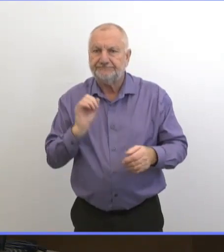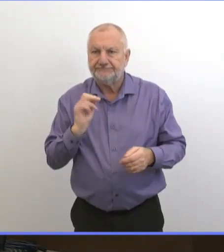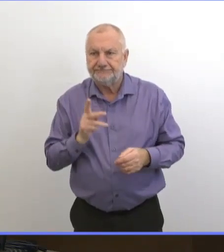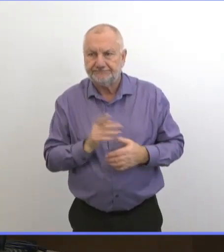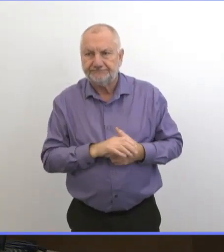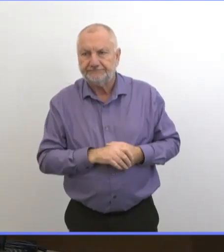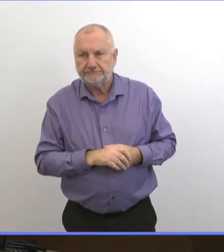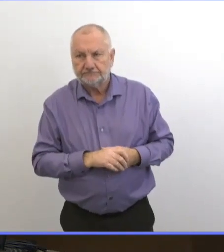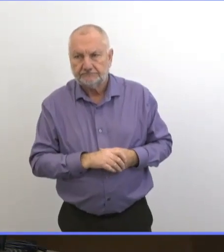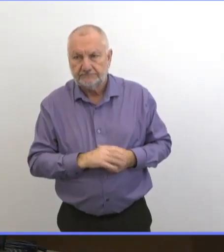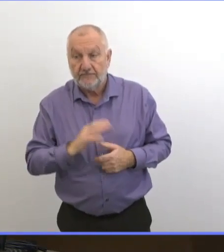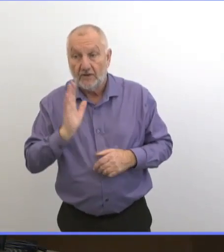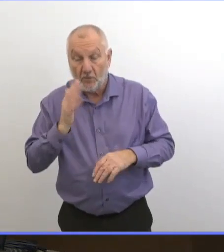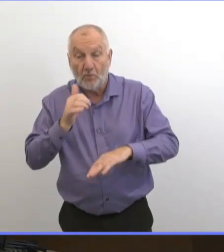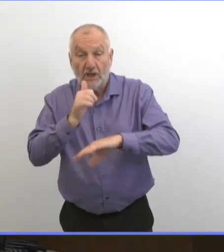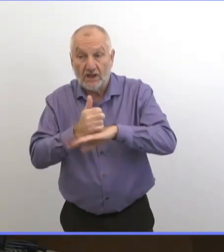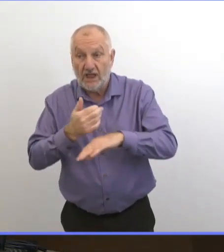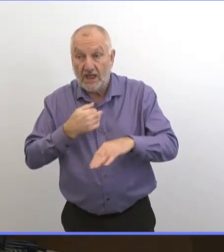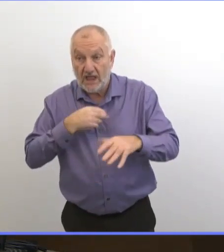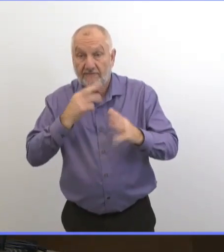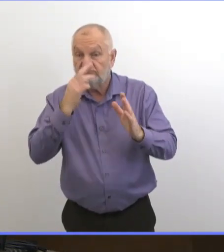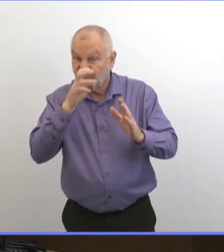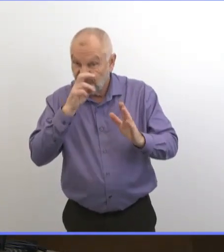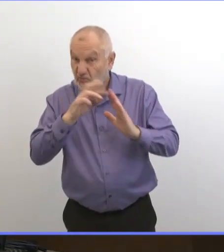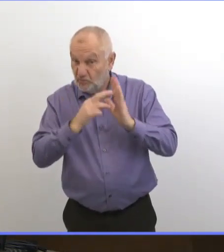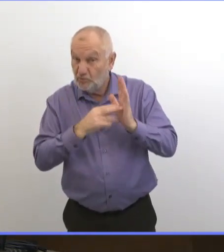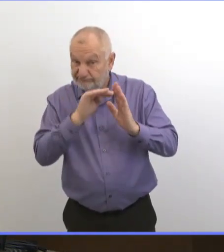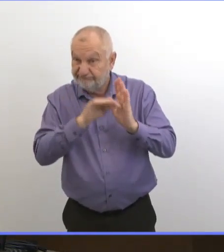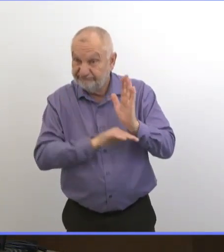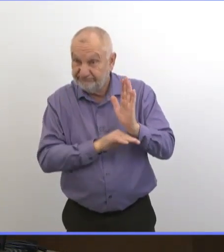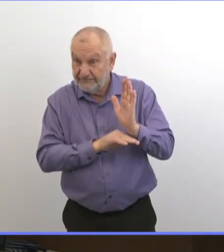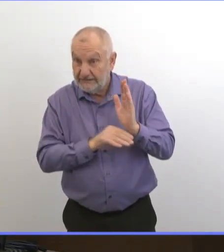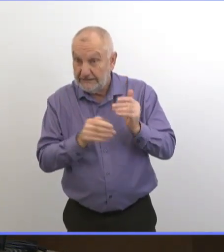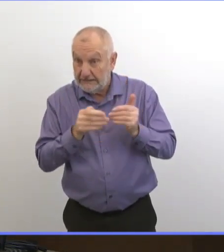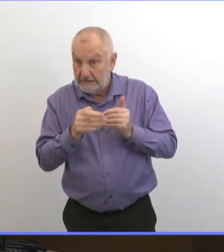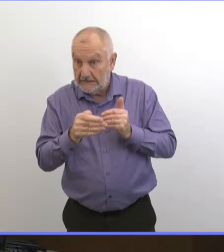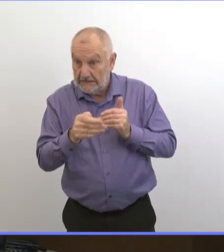Avant que la santé publique assouplisse certaines restrictions,